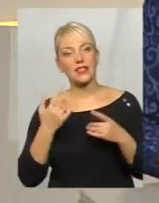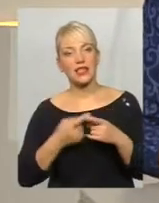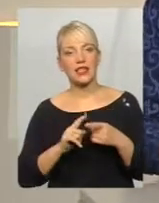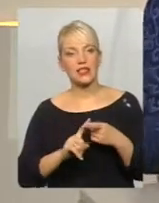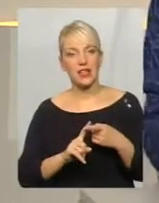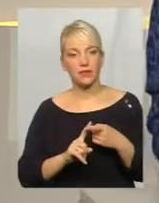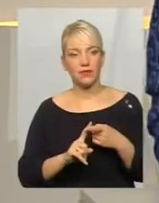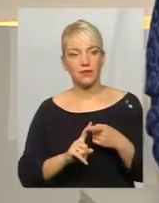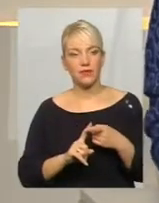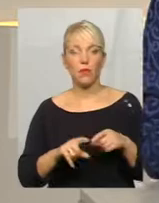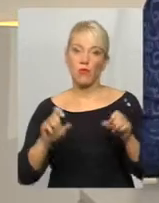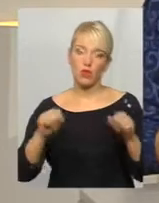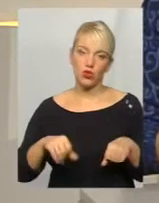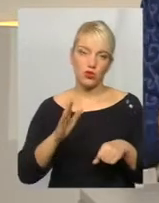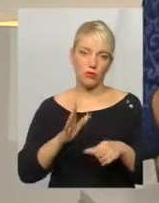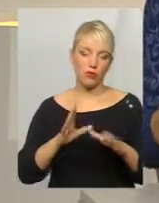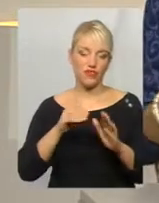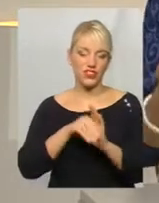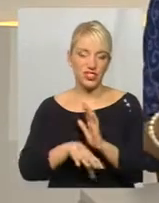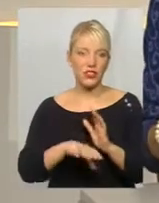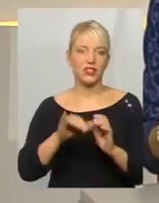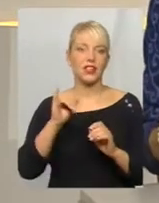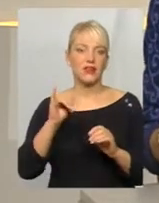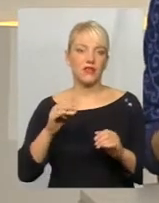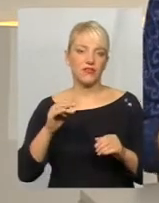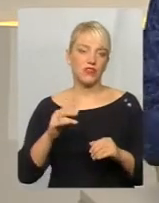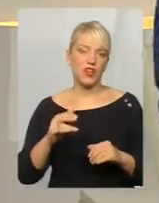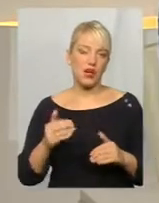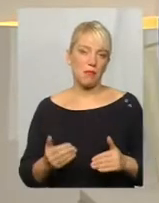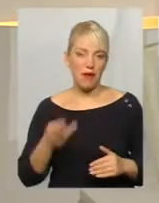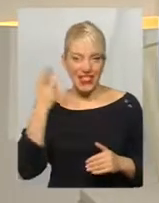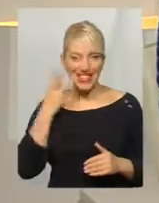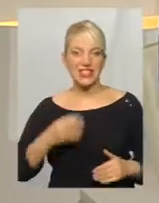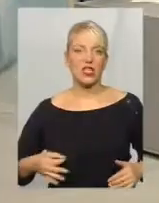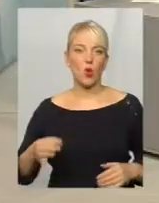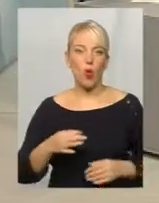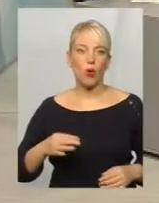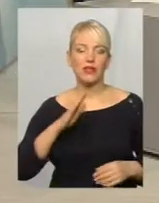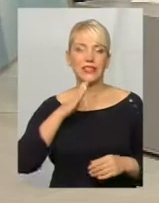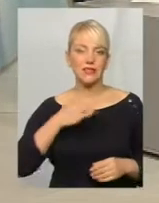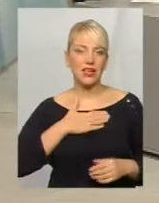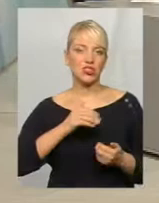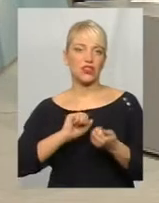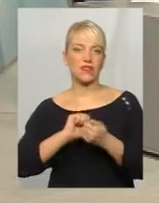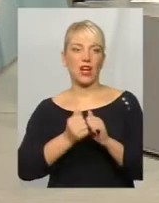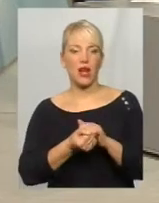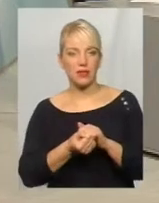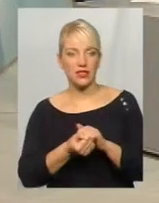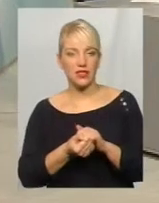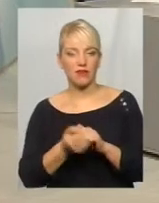можна буде втілити, ну, принаймні, в Хмельницькій області? В наших, в Кам'янці, УЗі, в